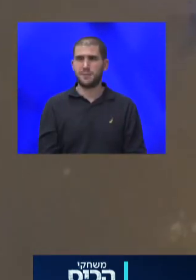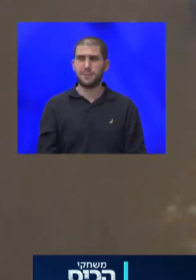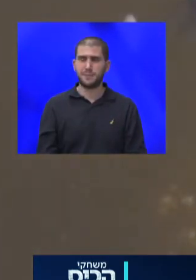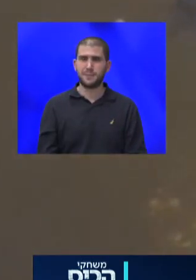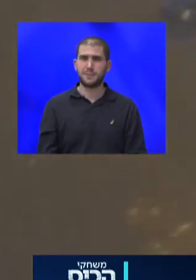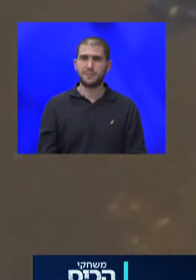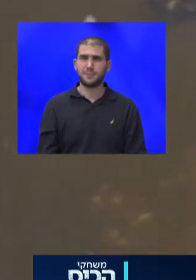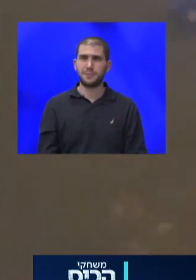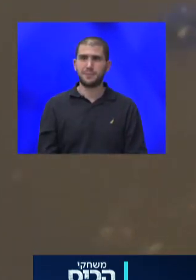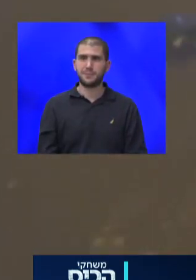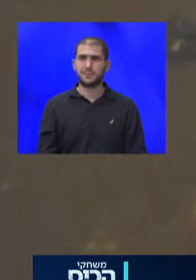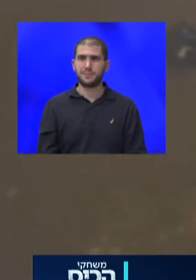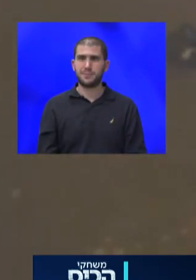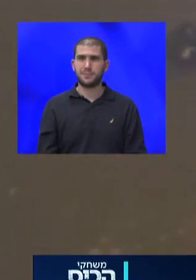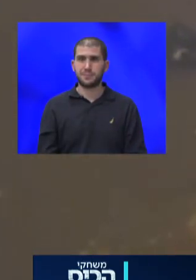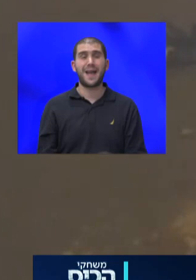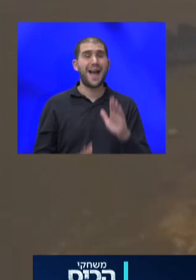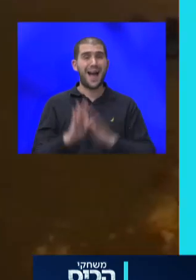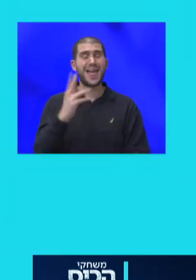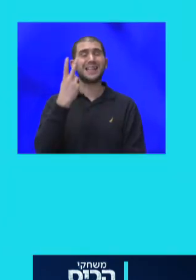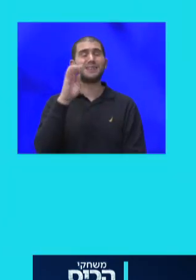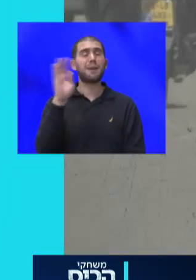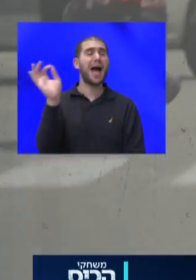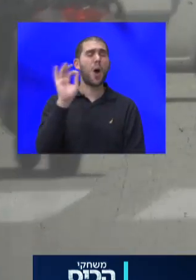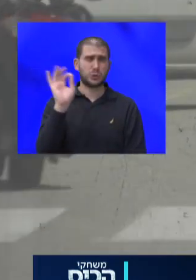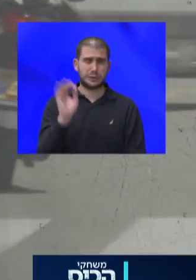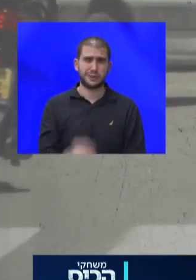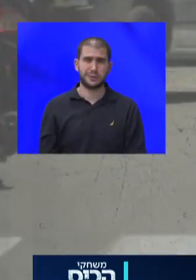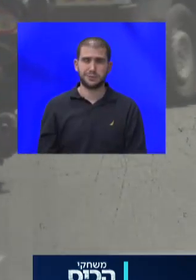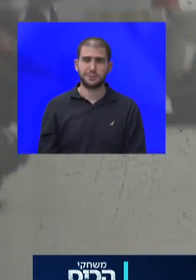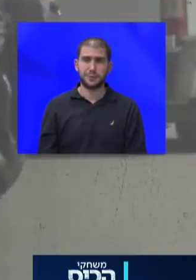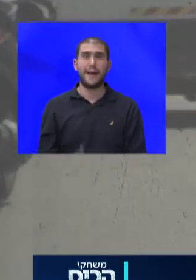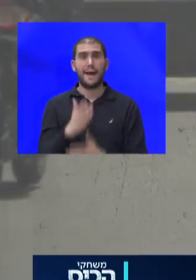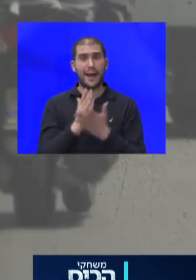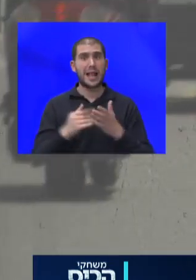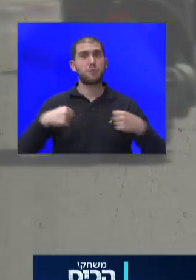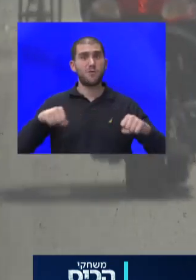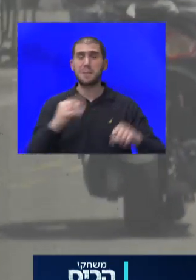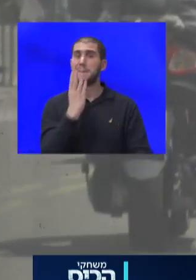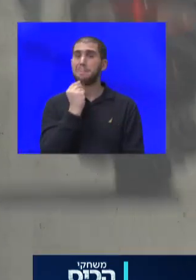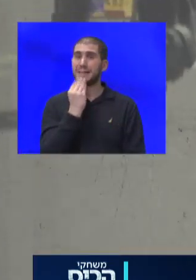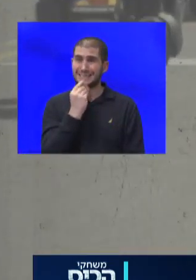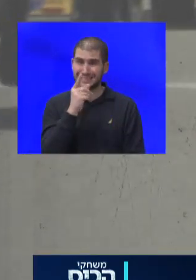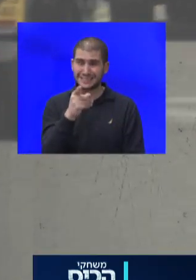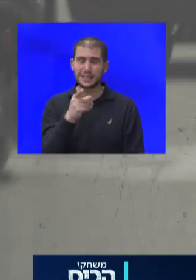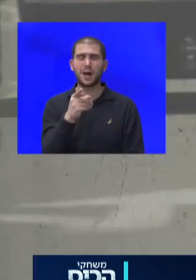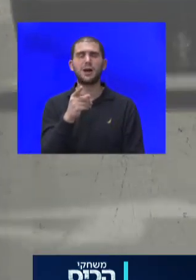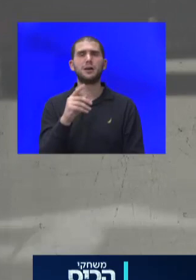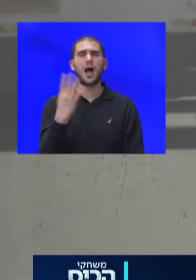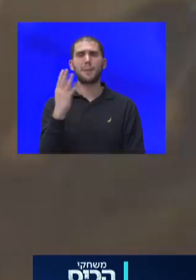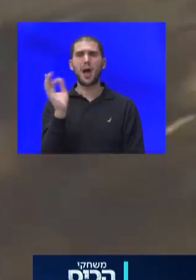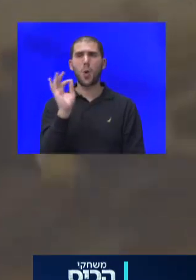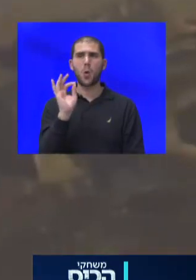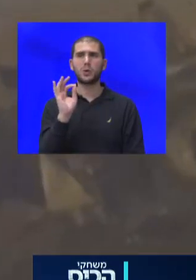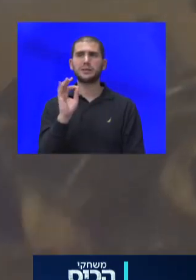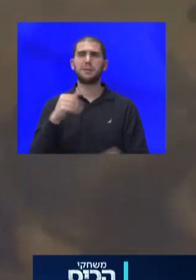שעברה. עלייה של 24 אחוזים. חלקם של האופנויים בישראל נמד בכי 4 אחוזים ממצבת כלי הרכב.